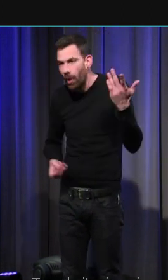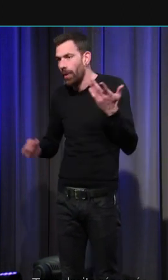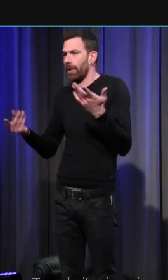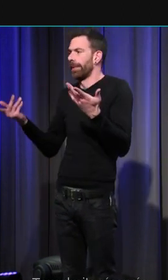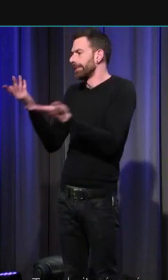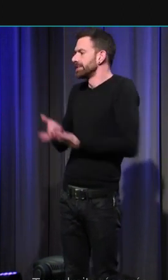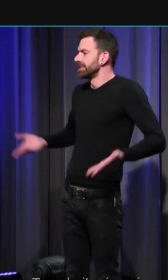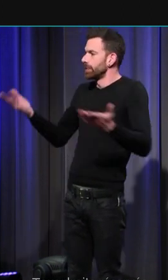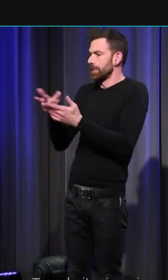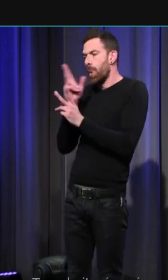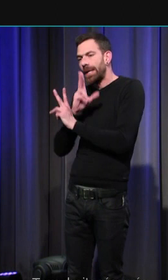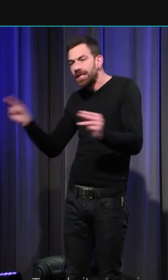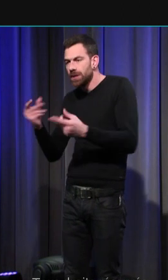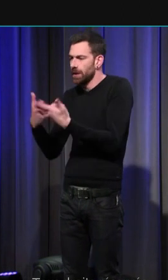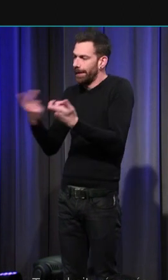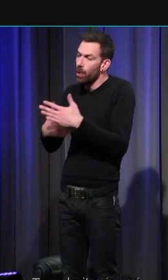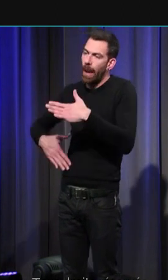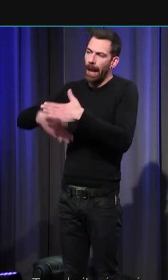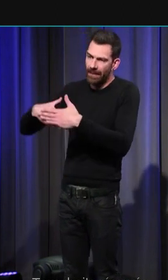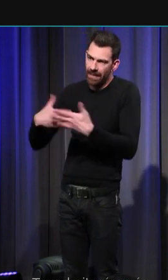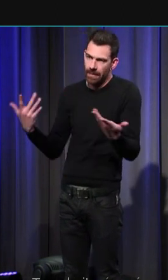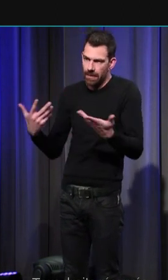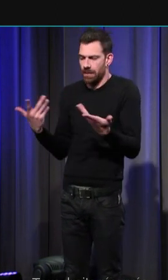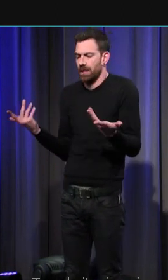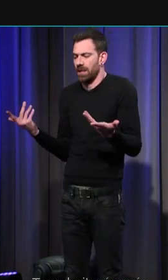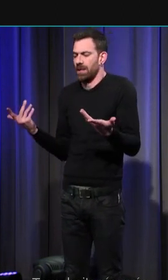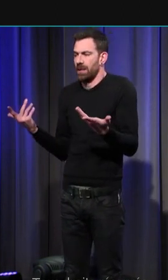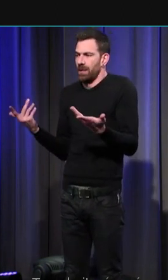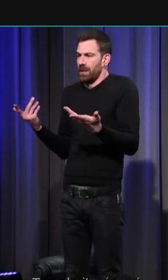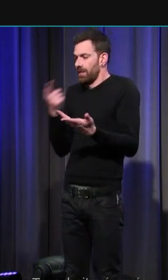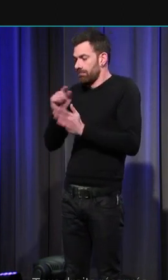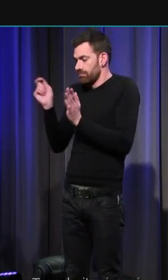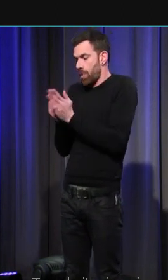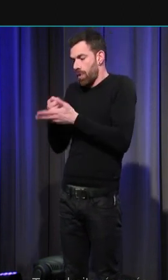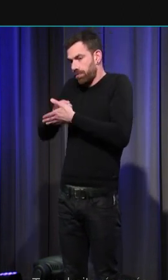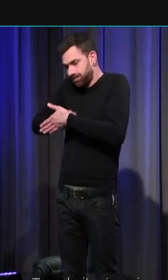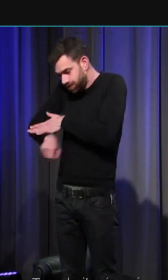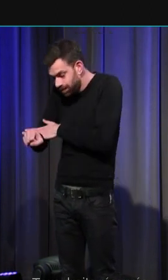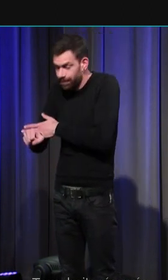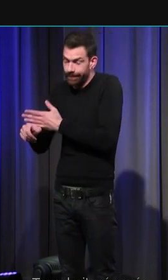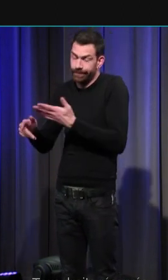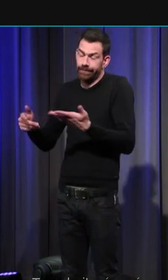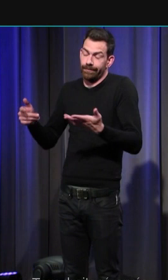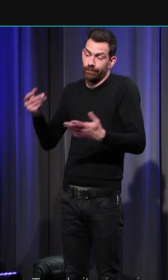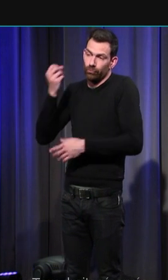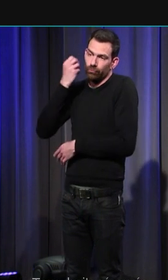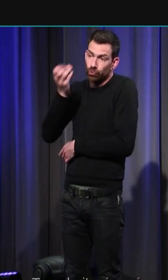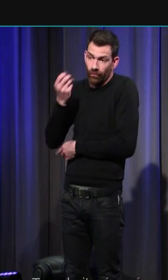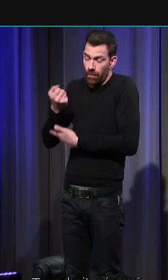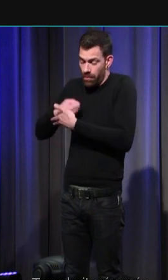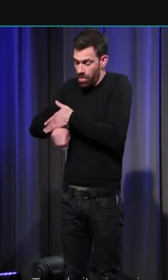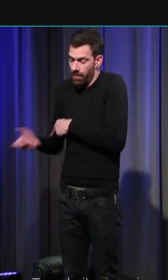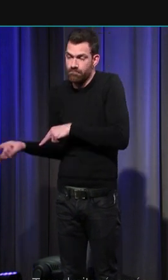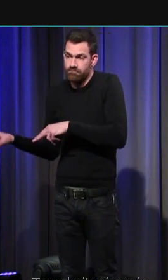très très limitées et que à l'accouchement il était très fréquent qu'un enfant